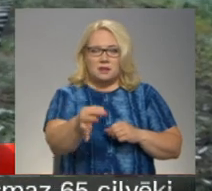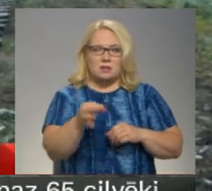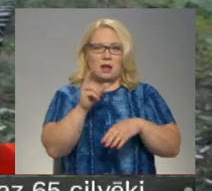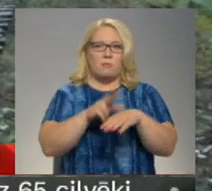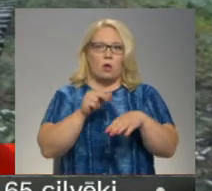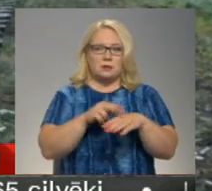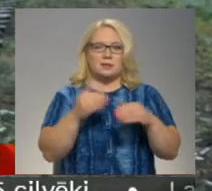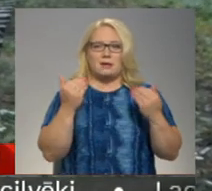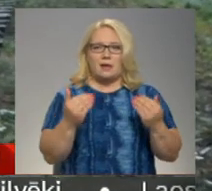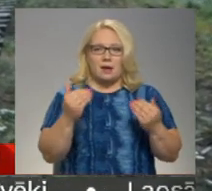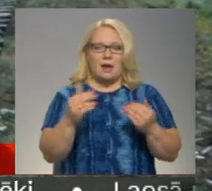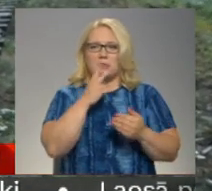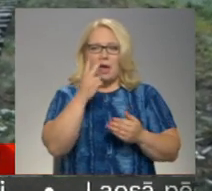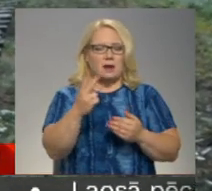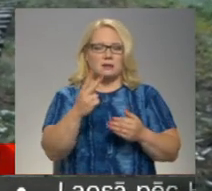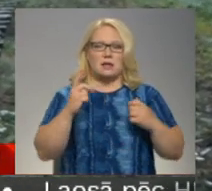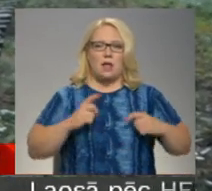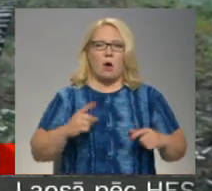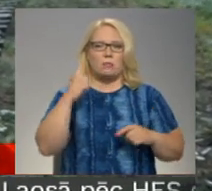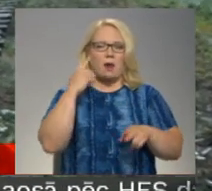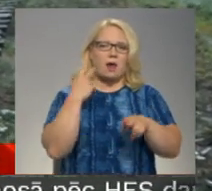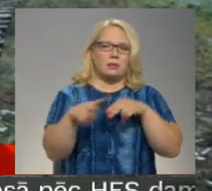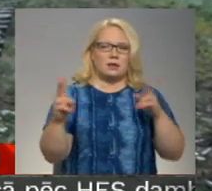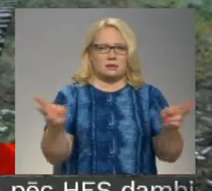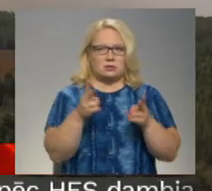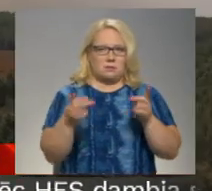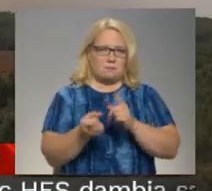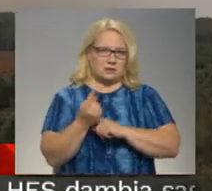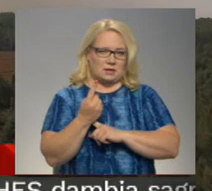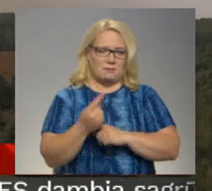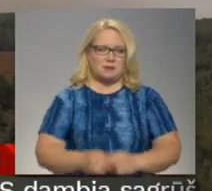ka policija pašlaik nesaskata ļaunprātīgas dedzināšanas pazīmes.